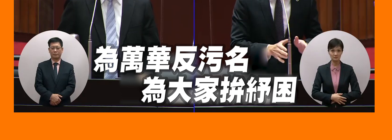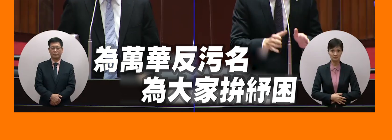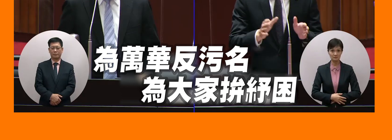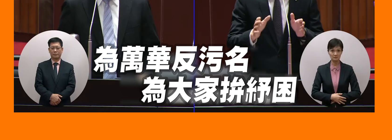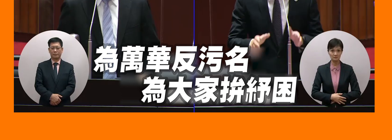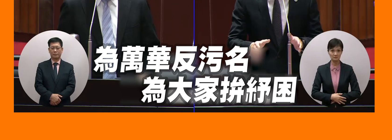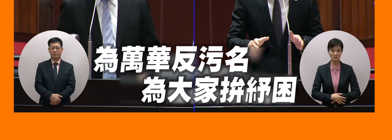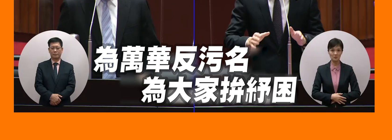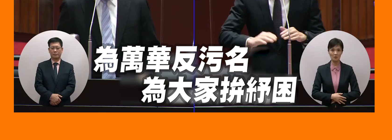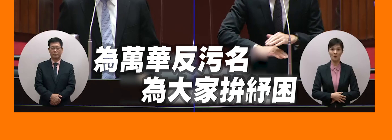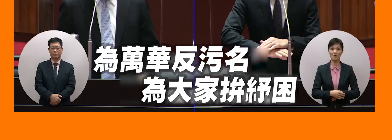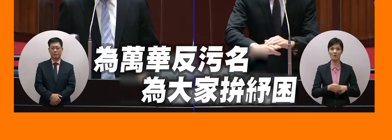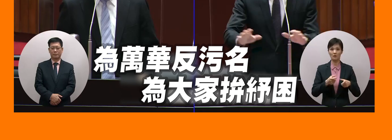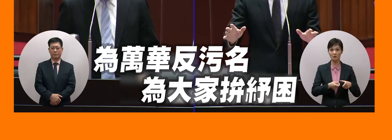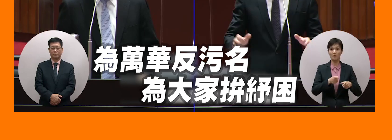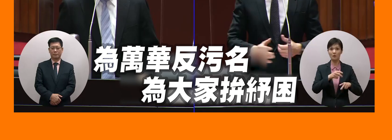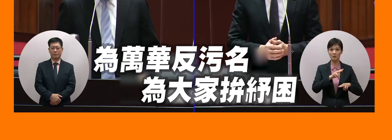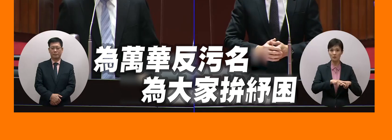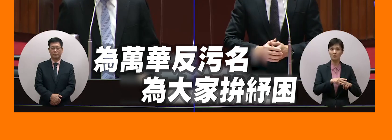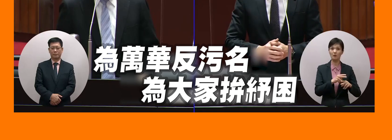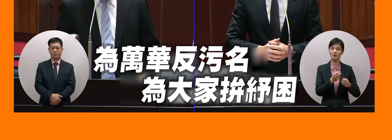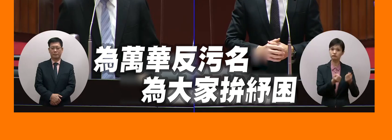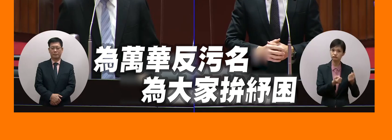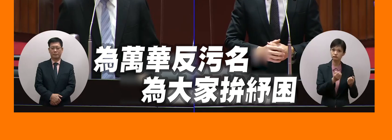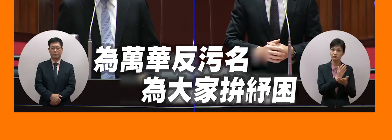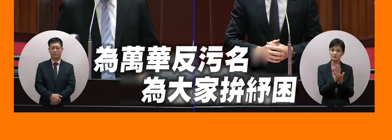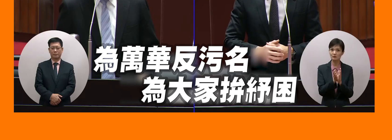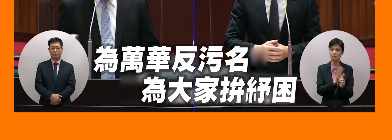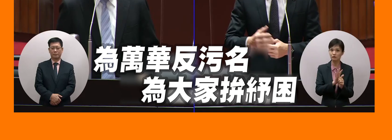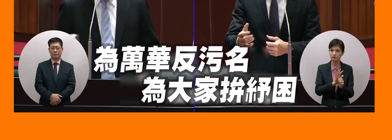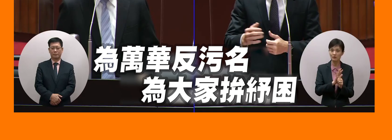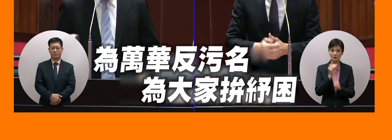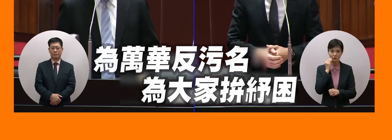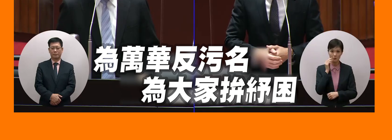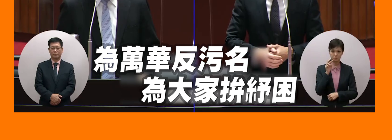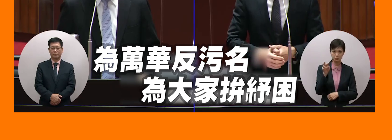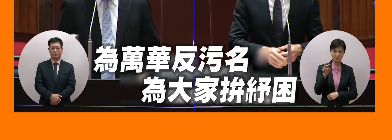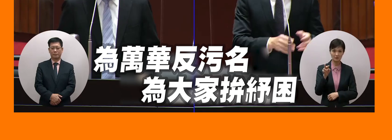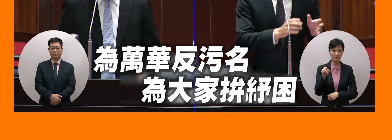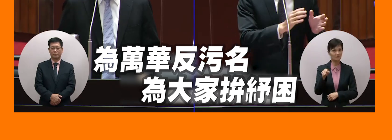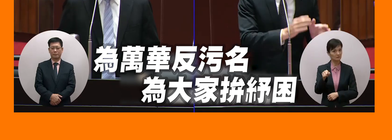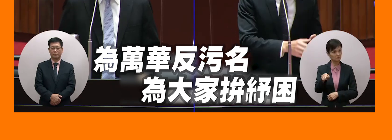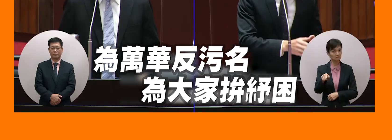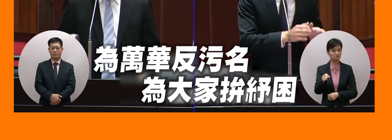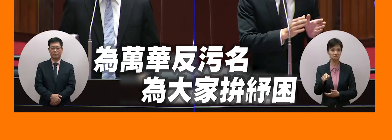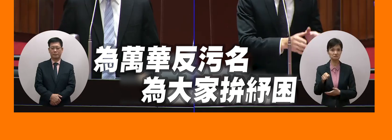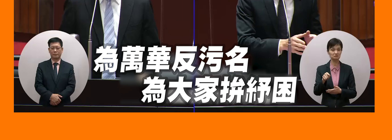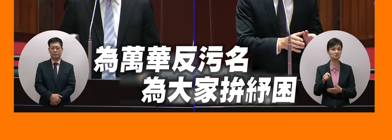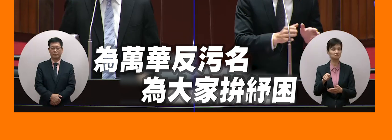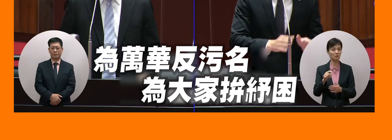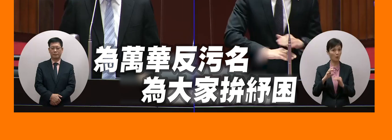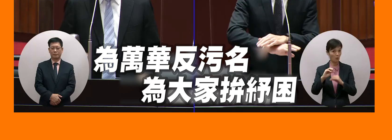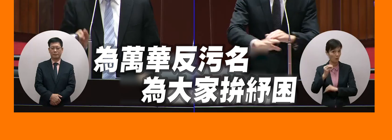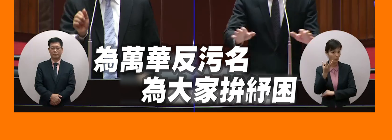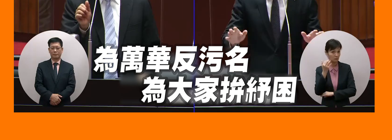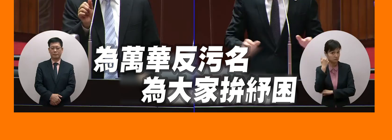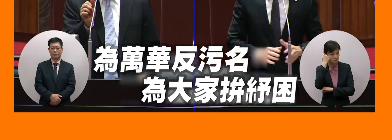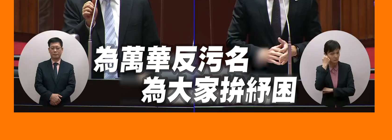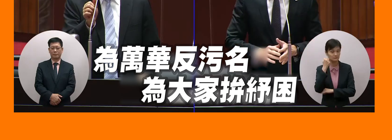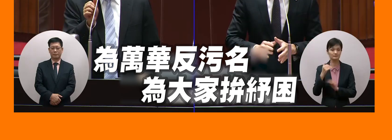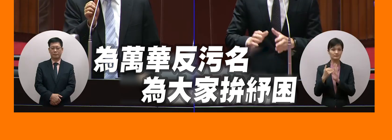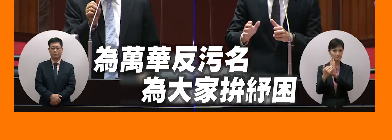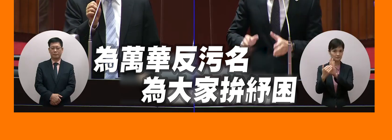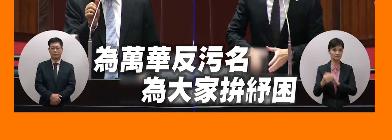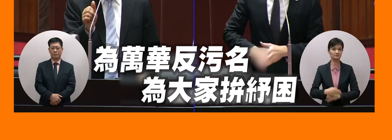享基車的這個服務整個出銷萬華庫的服務甚至也有公司要求所有